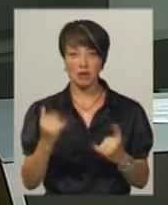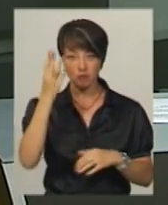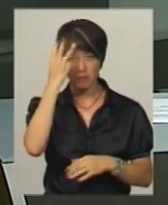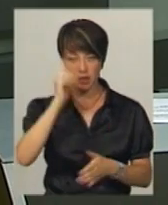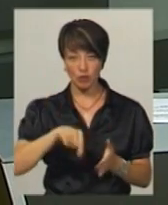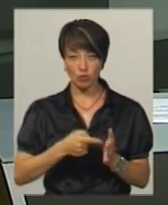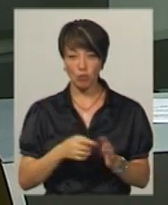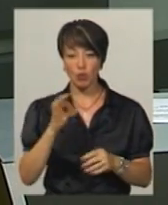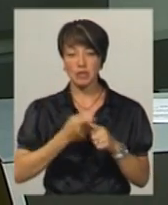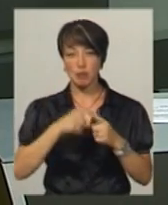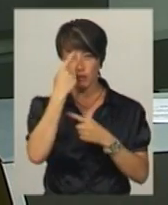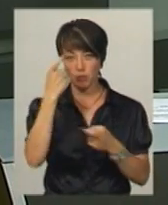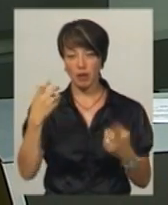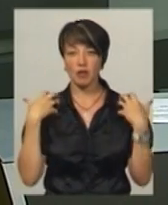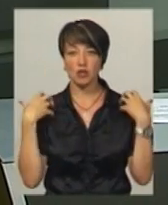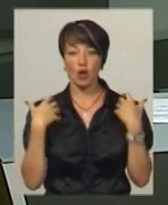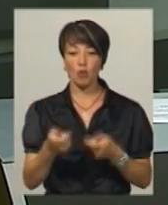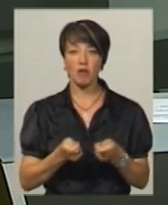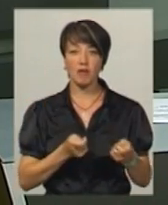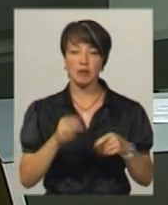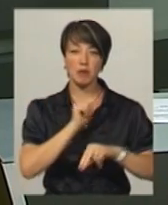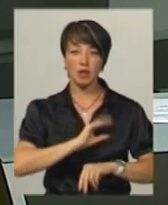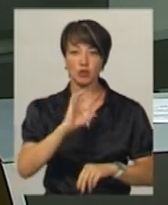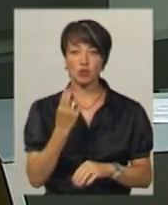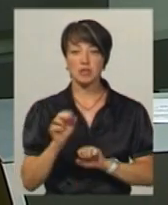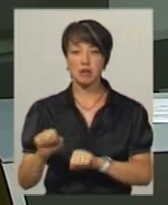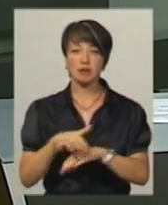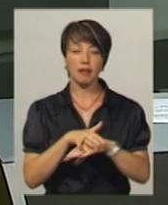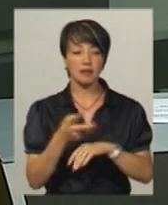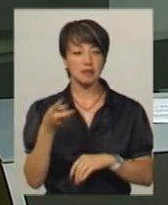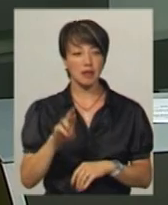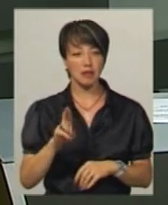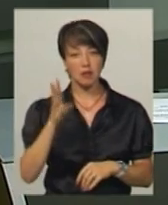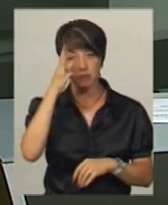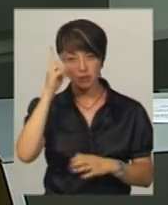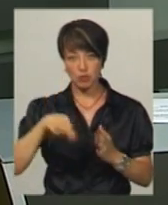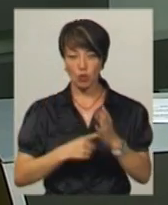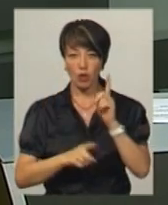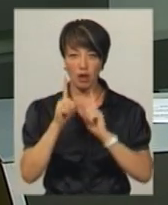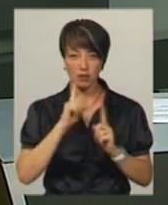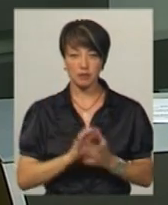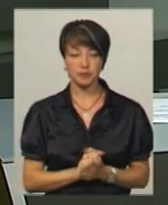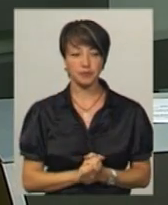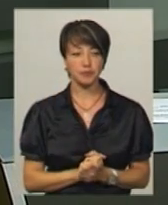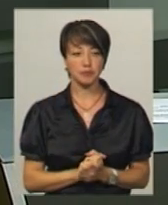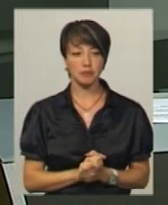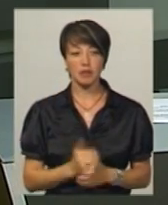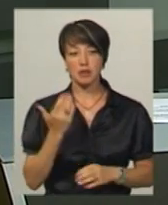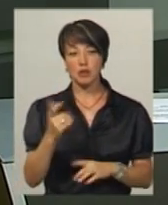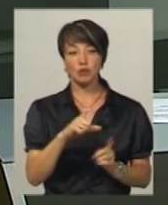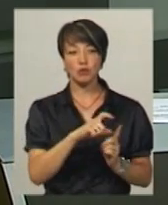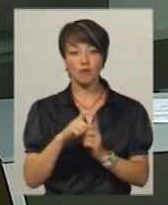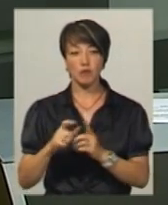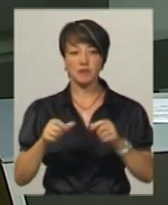у Хмельницькому. Про це повідомляє начальник управління праці та соціального захисту населення Хмельницької міської ради Слов'ян Воронецький. За його